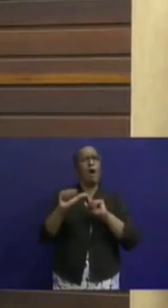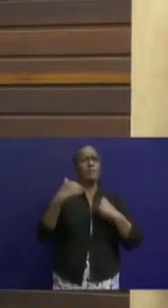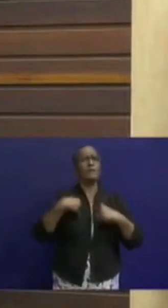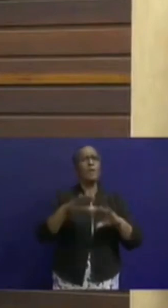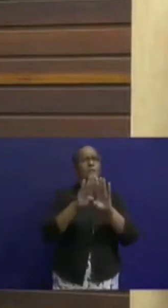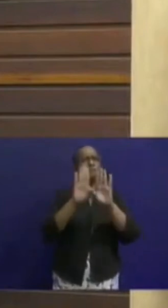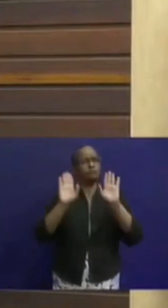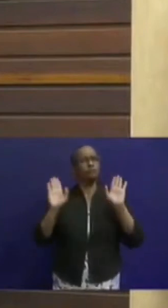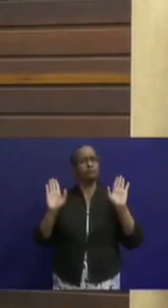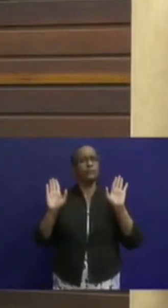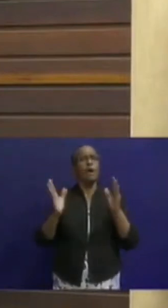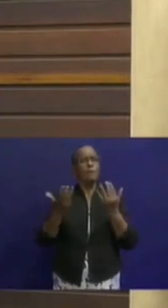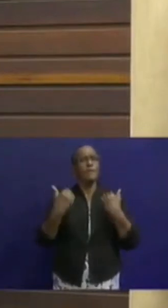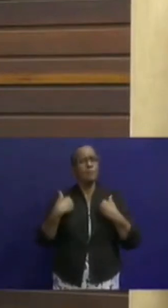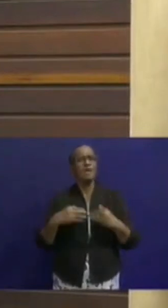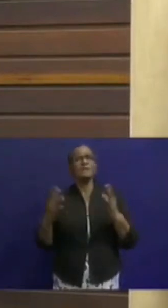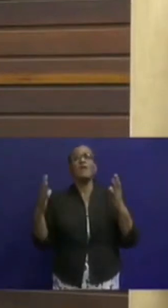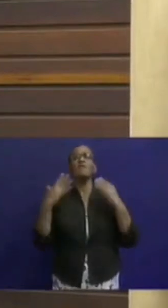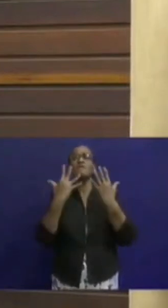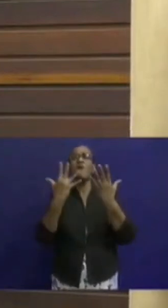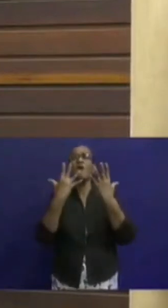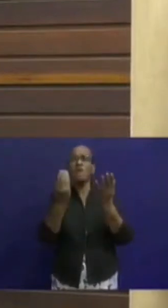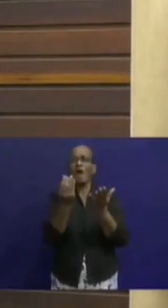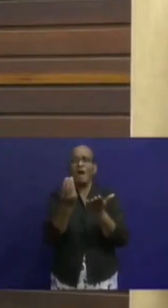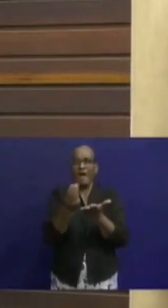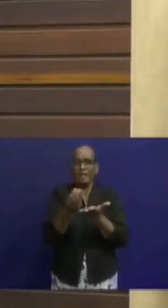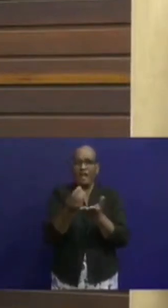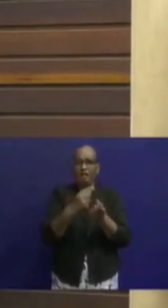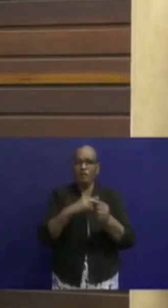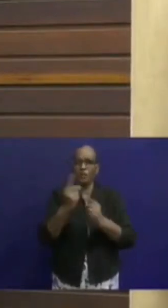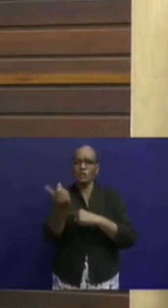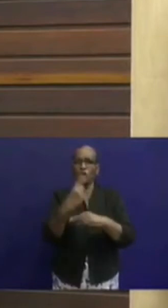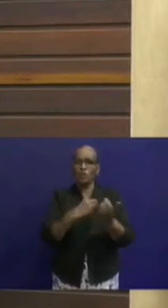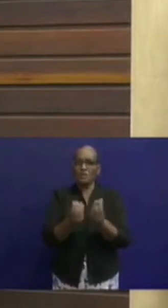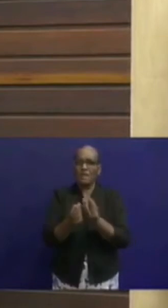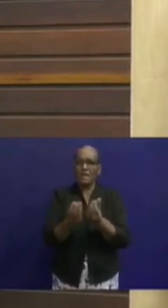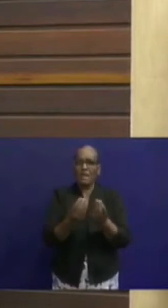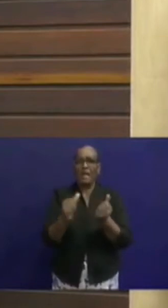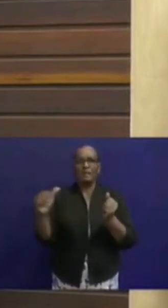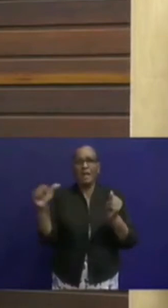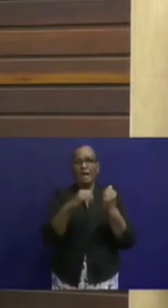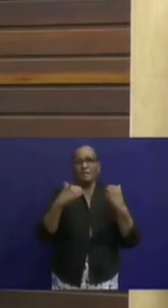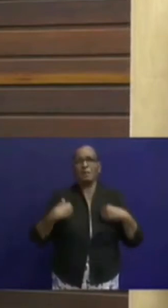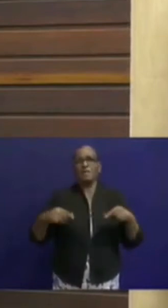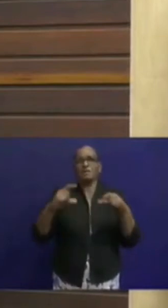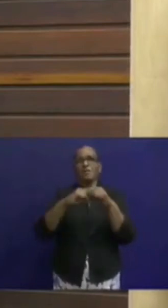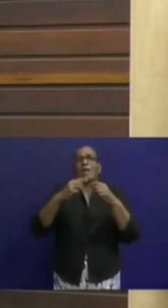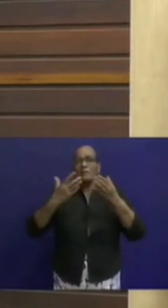beschermen, want ze zijn vaker in contact met geld en ze zijn vaker in contact met andere mensen.